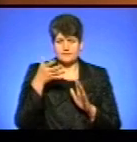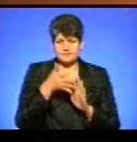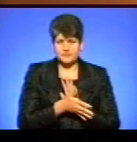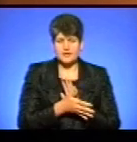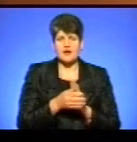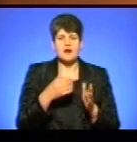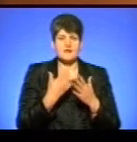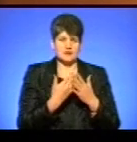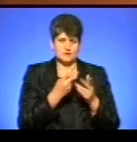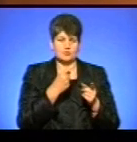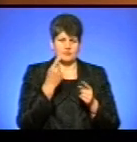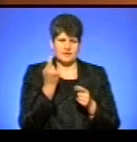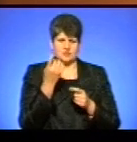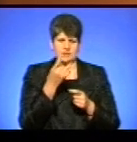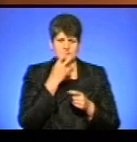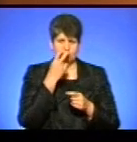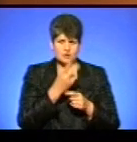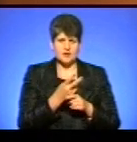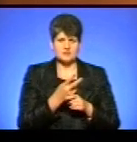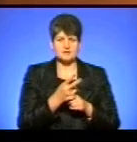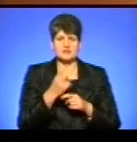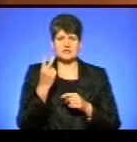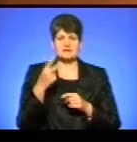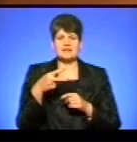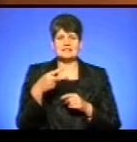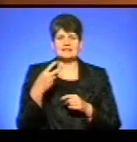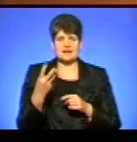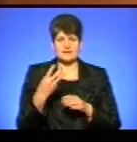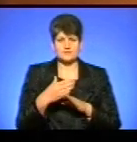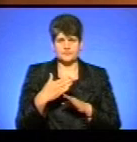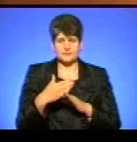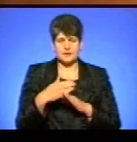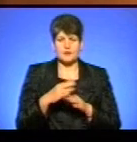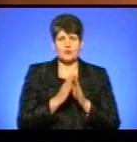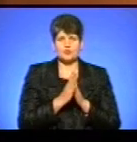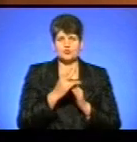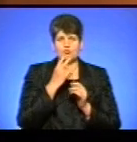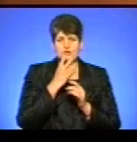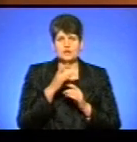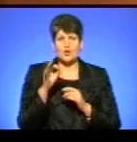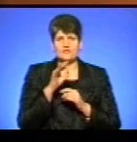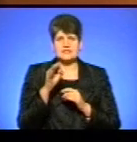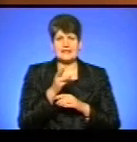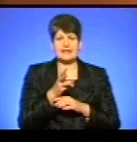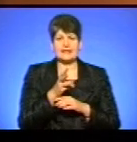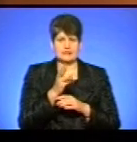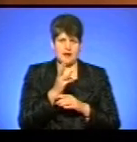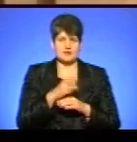сьогодні в Тернополі вперше покажуть глядачам – 23-я. Прошу показати кадри з офіційного трейлеру.